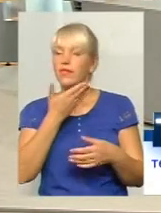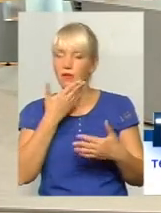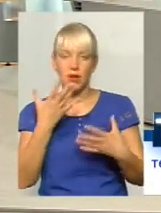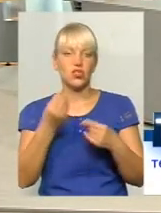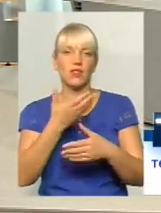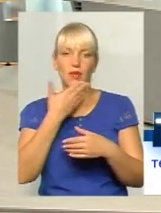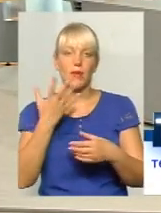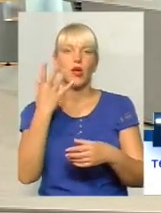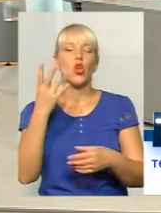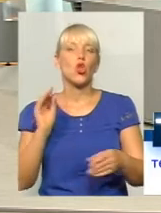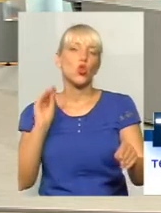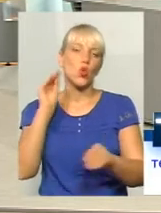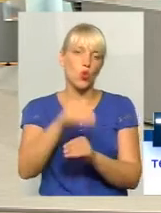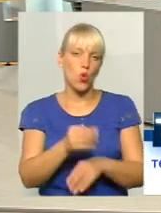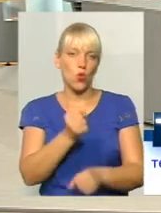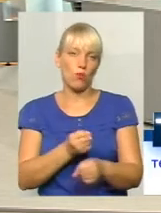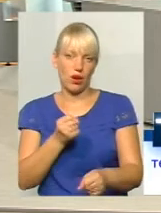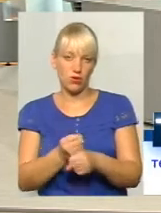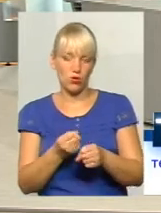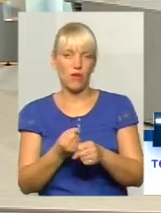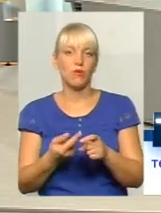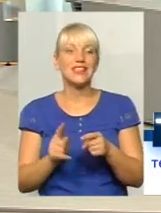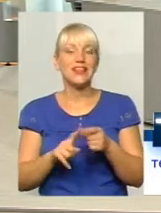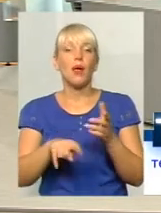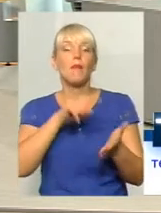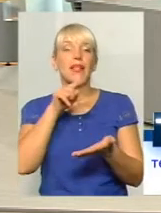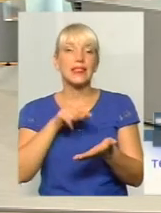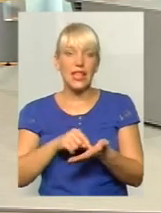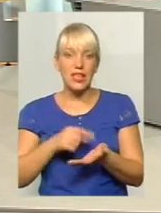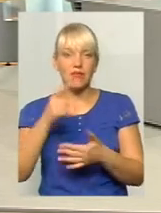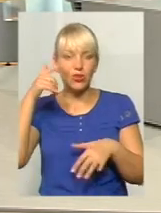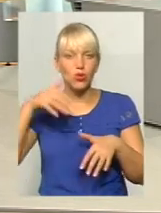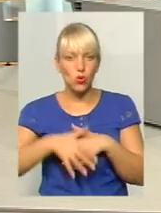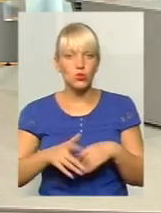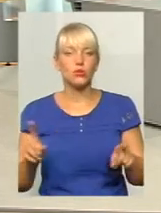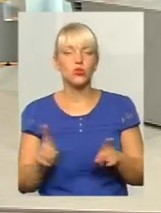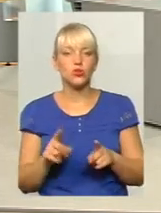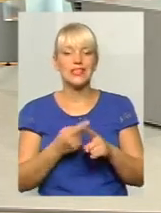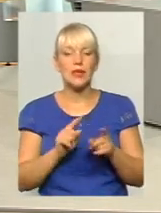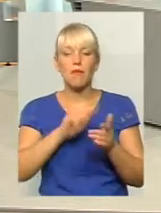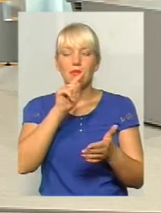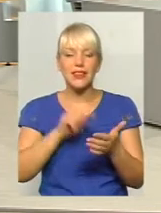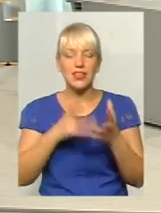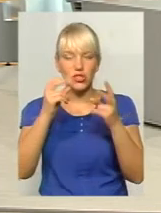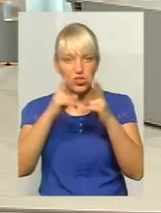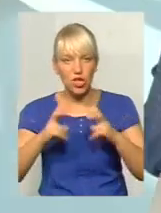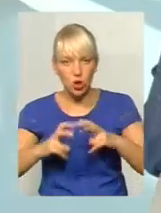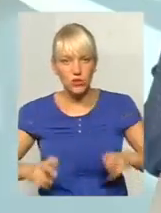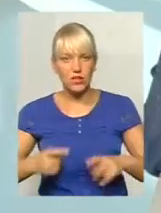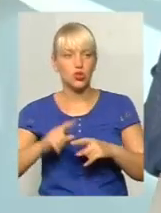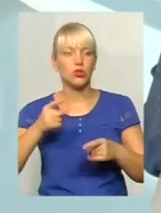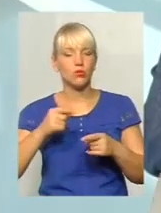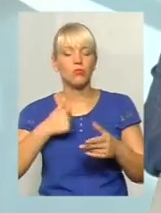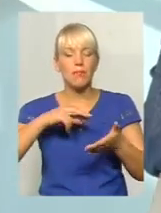доопрацьовуємо. Ну, дане питання, розумієте, дане питання ми ще дослідимо, тому що ми плануємо ще і по